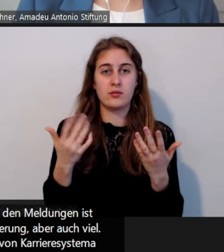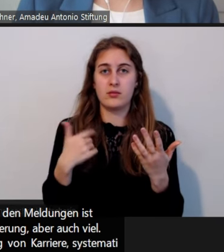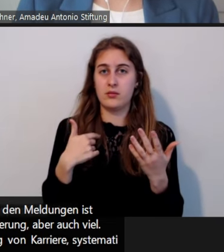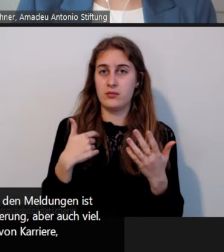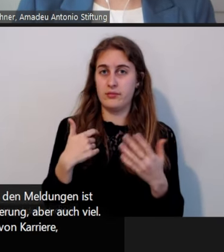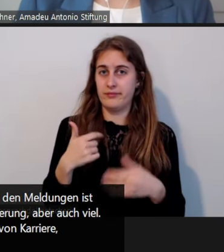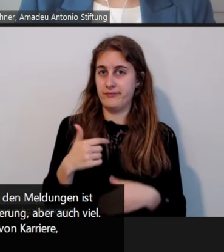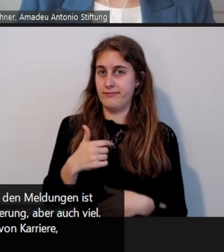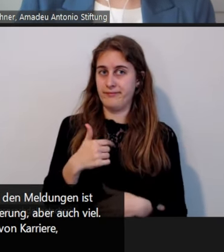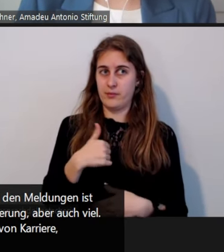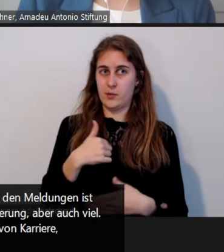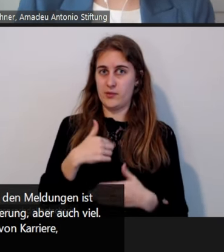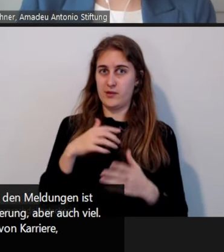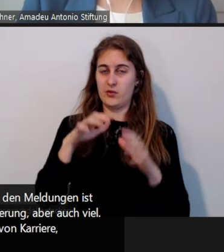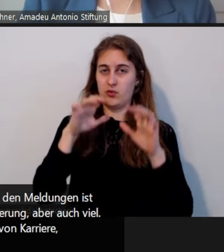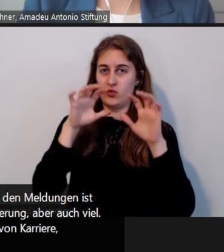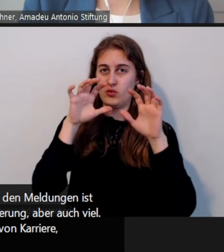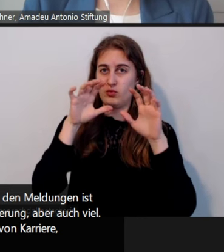Verleumdung,